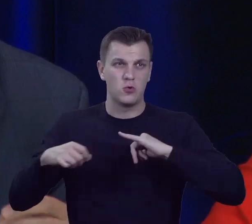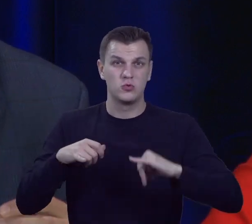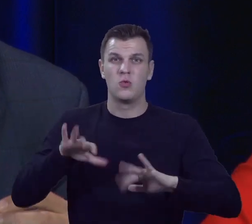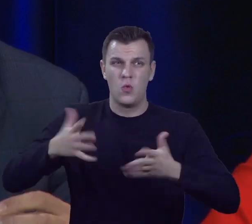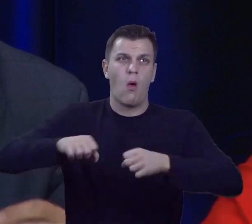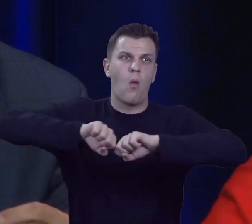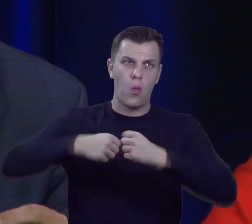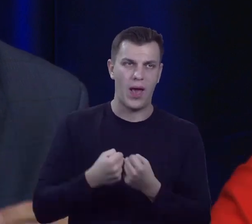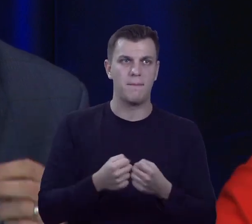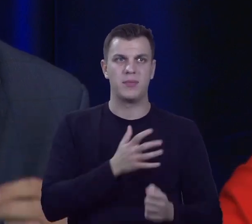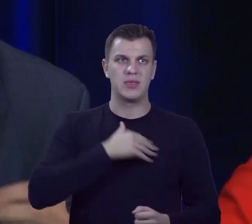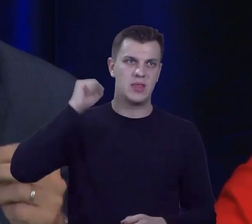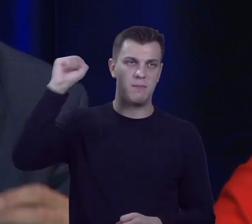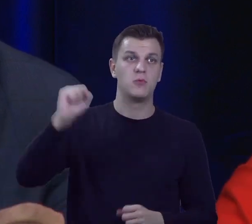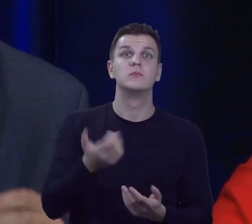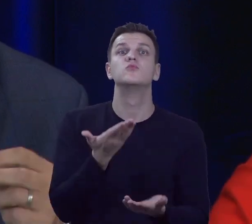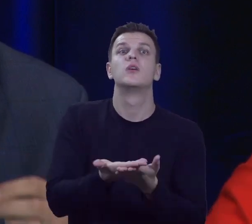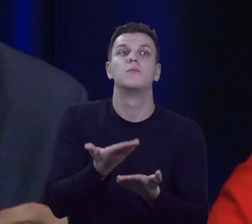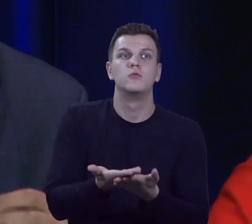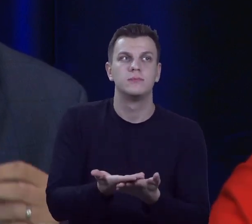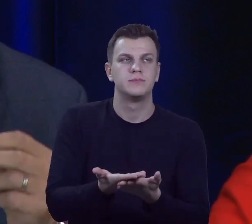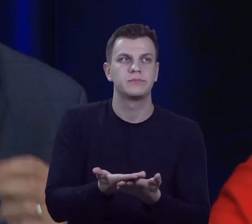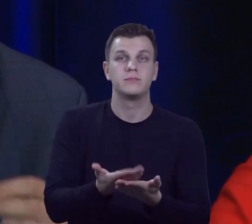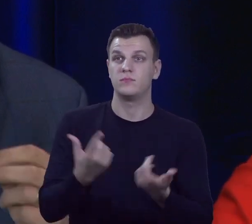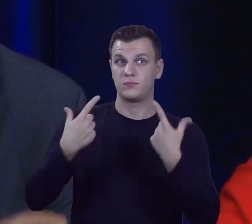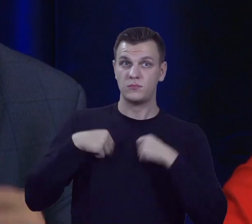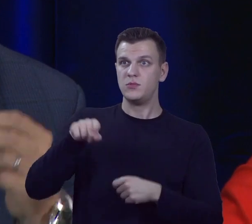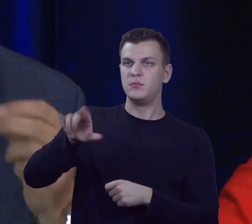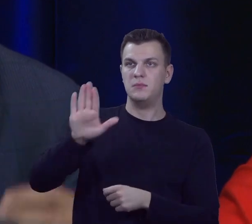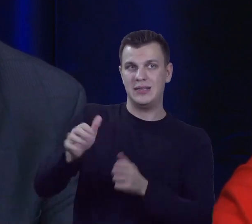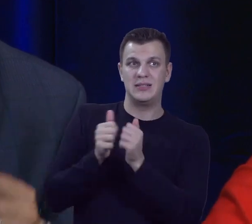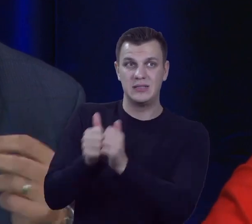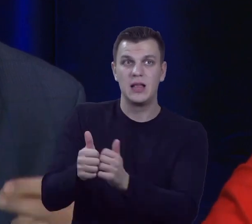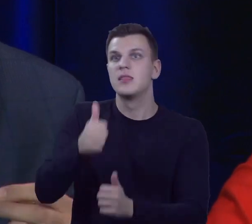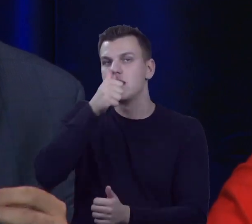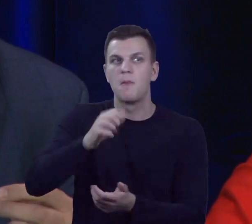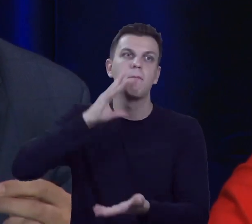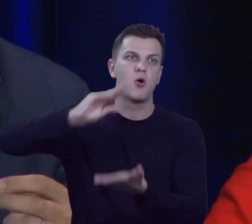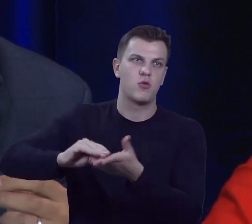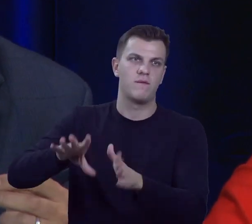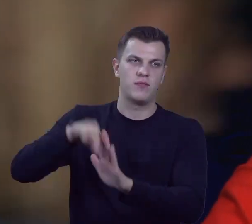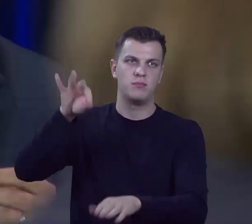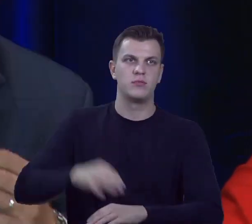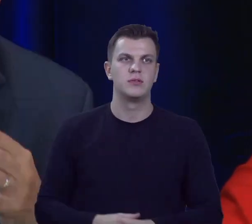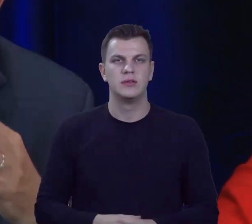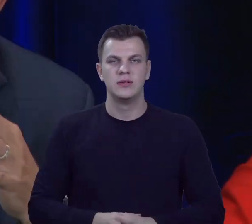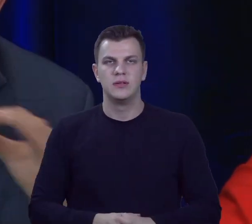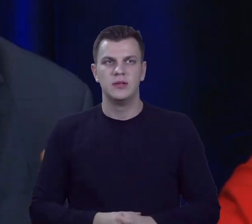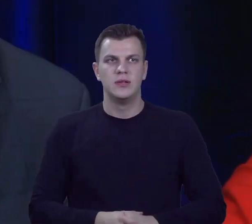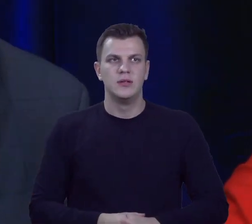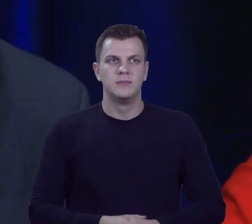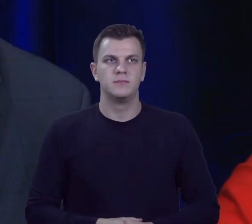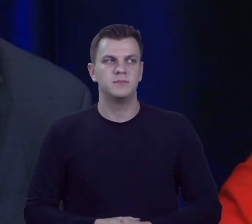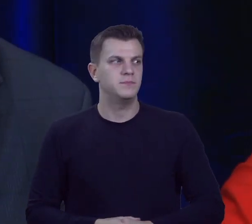demokracji, zasad demokracji, ponieważ osoba sprawująca jakąś funkcję nie może być po raz kolejny wywierana. Z zupełnie